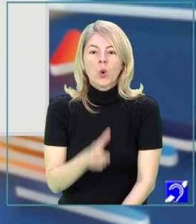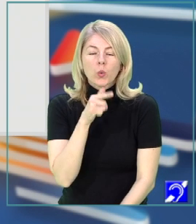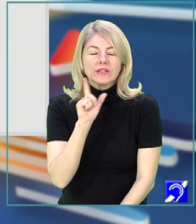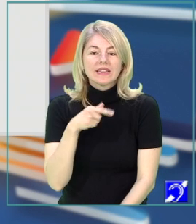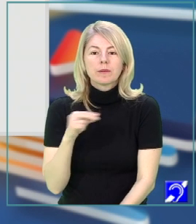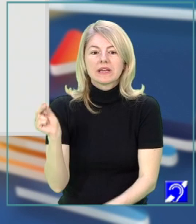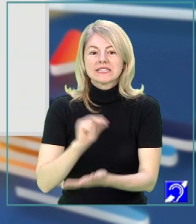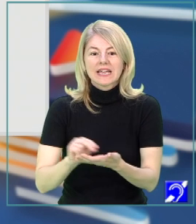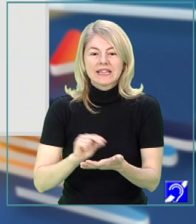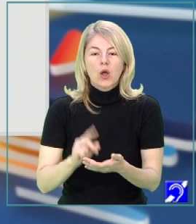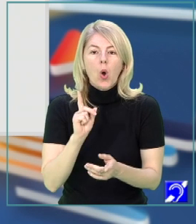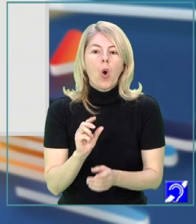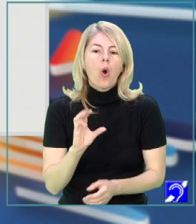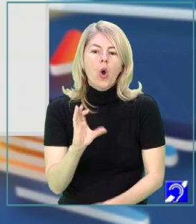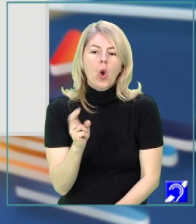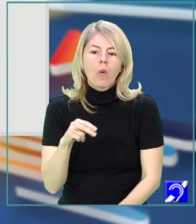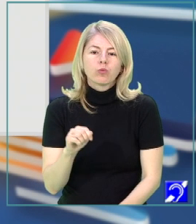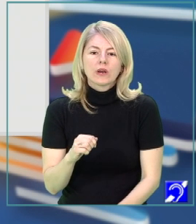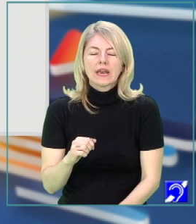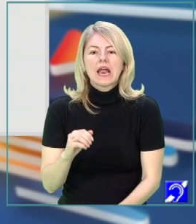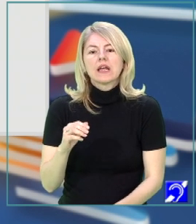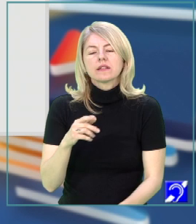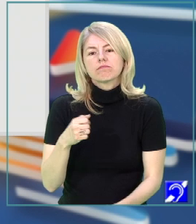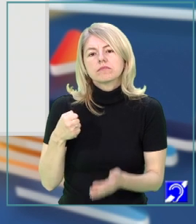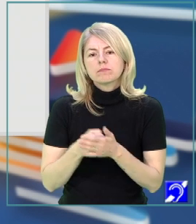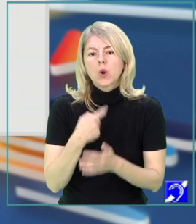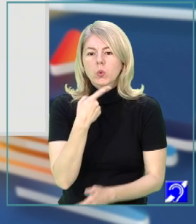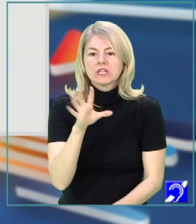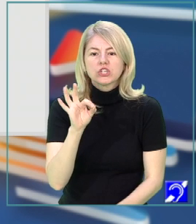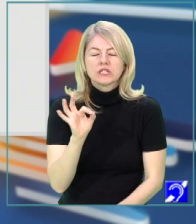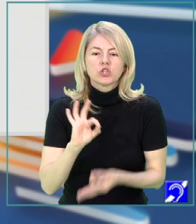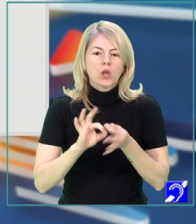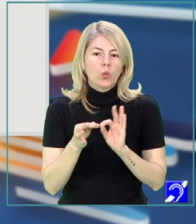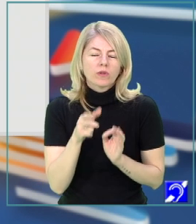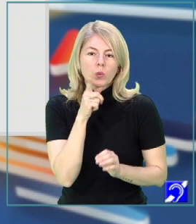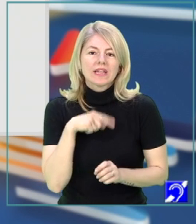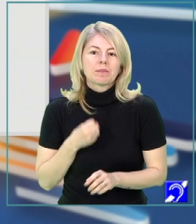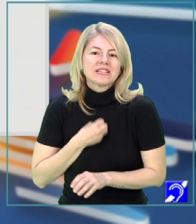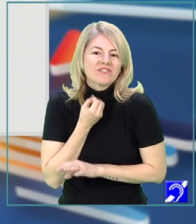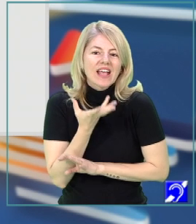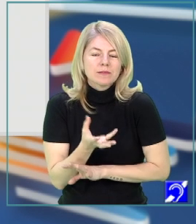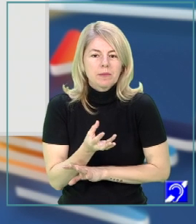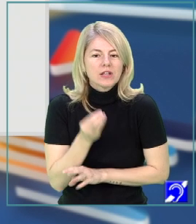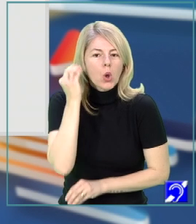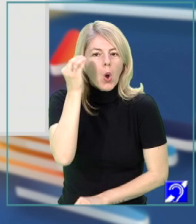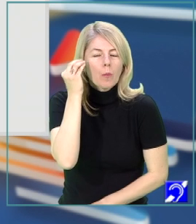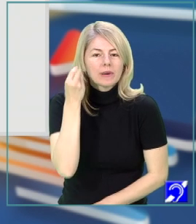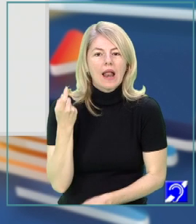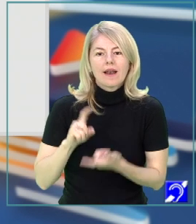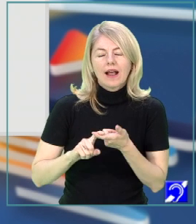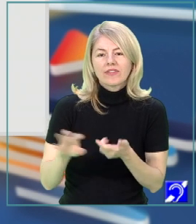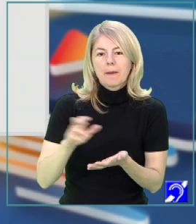trebuie să redactați o compunere de minim 150 de cuvinte, în care să vă exprimați opinia privind